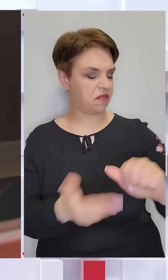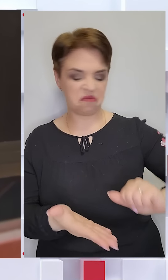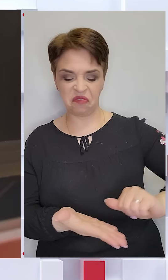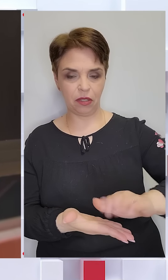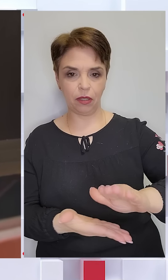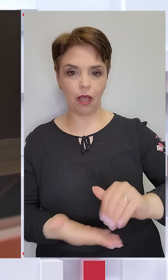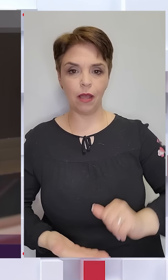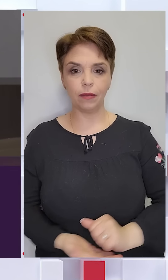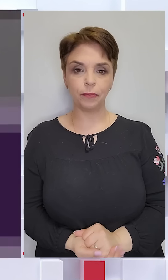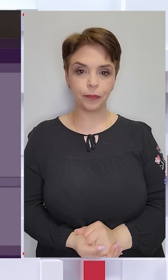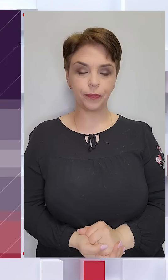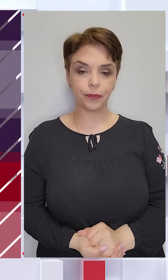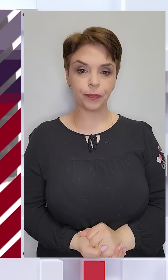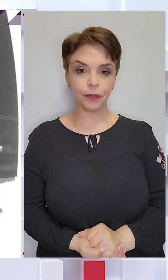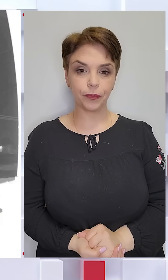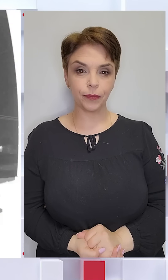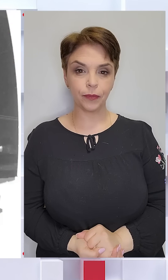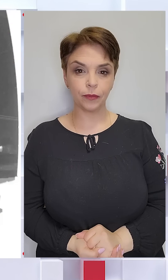відкидає.